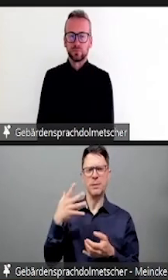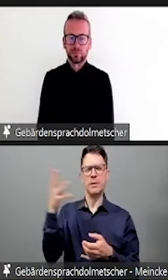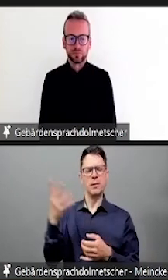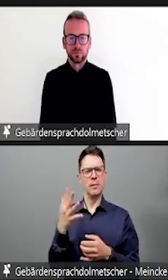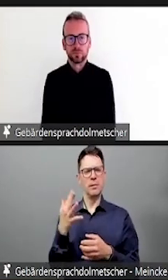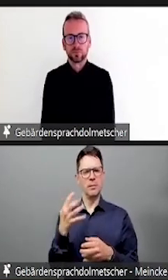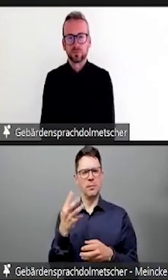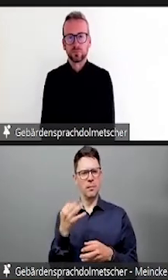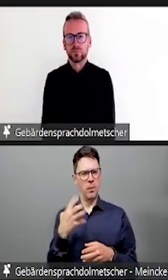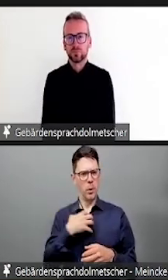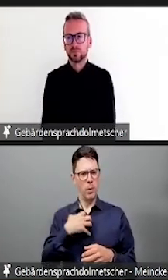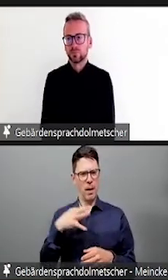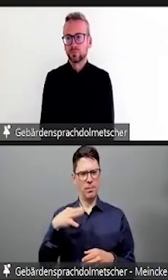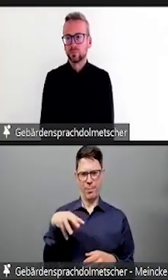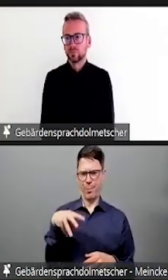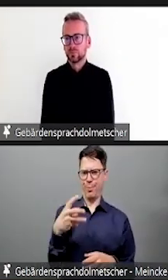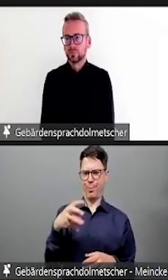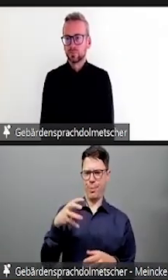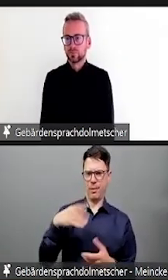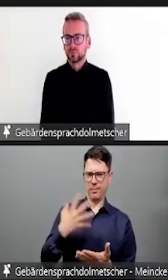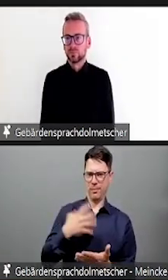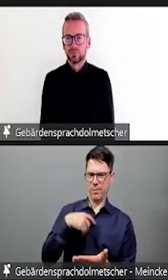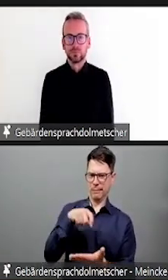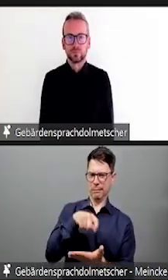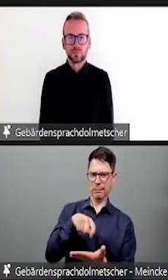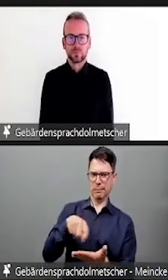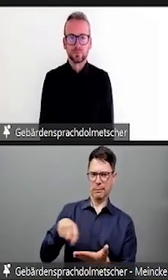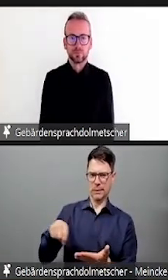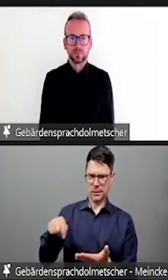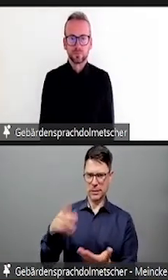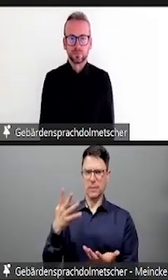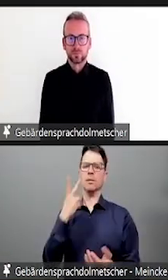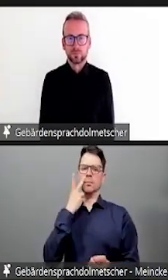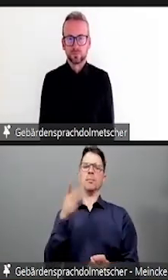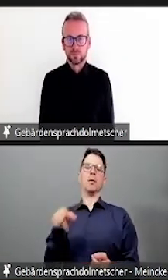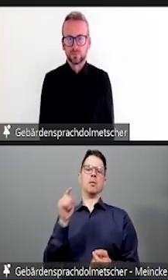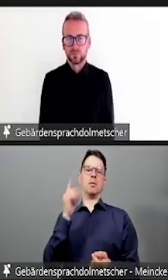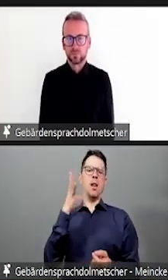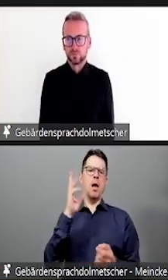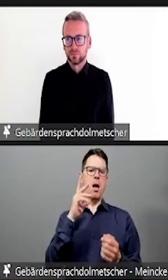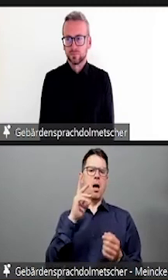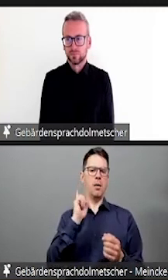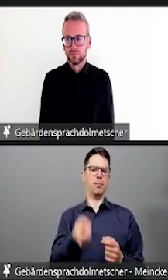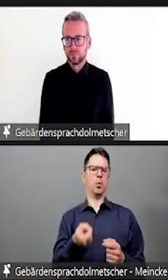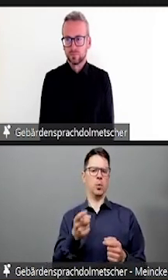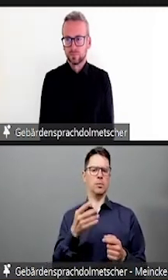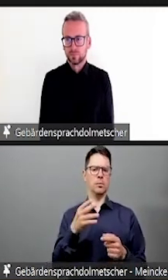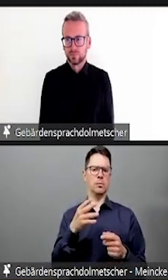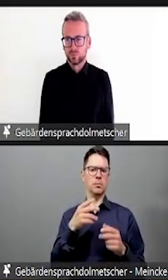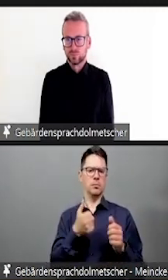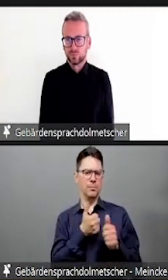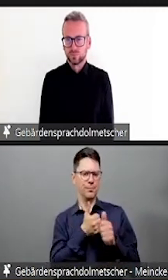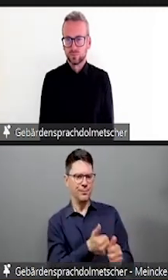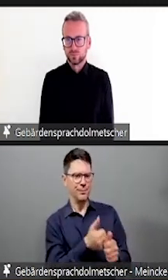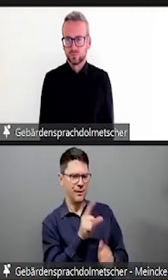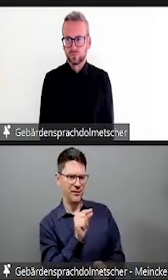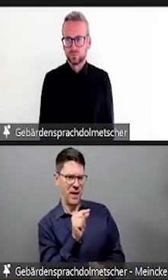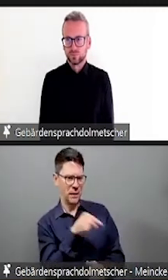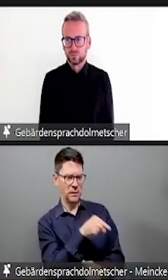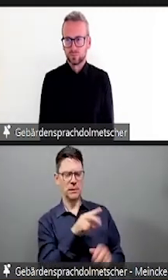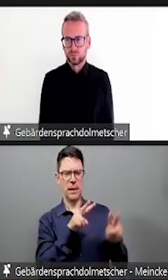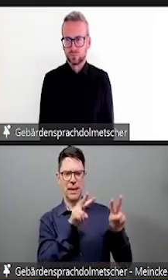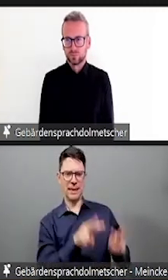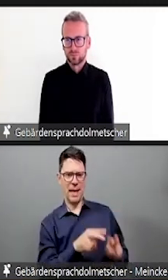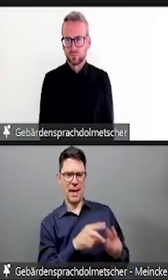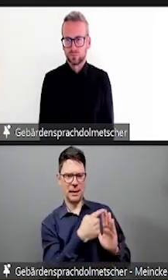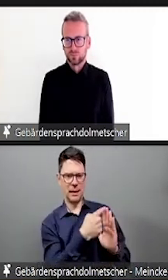Rechtsprechung führt natürlich dazu, dass es nicht so viele Studierende gibt, die danach